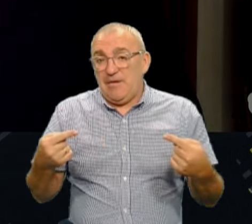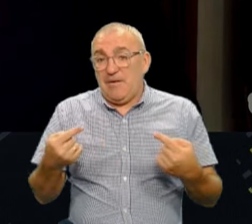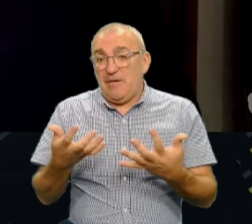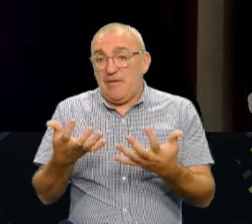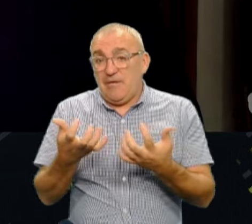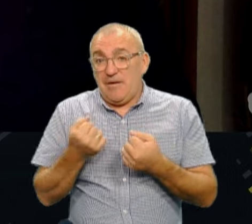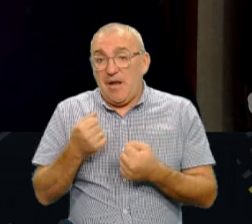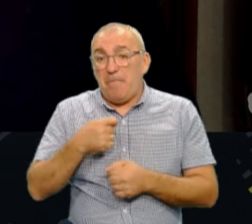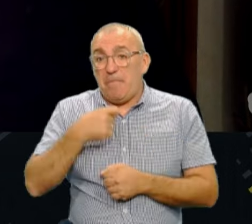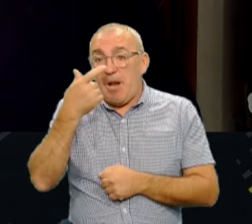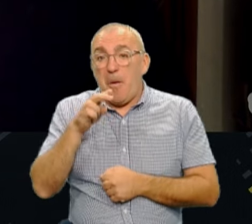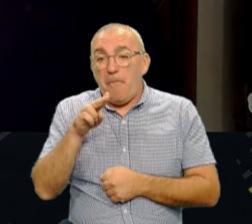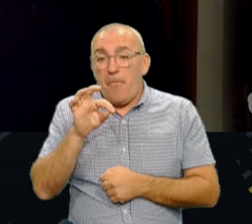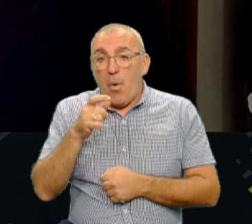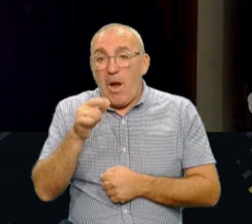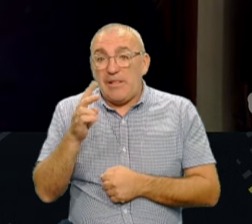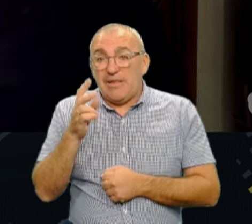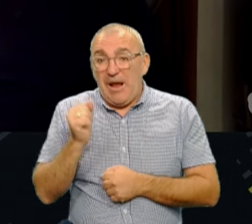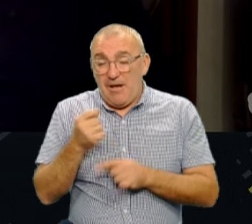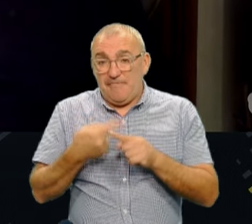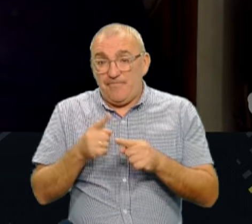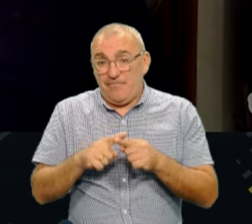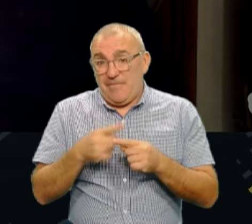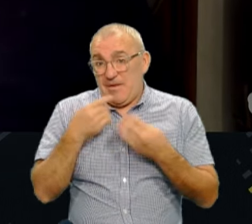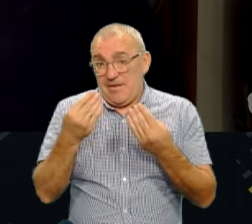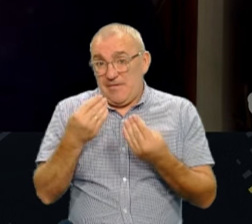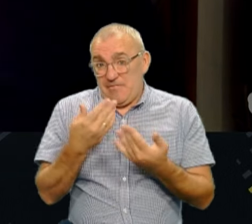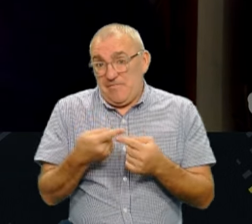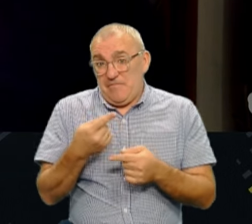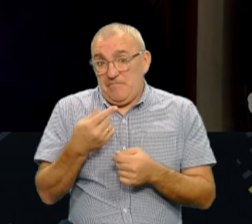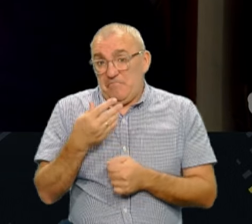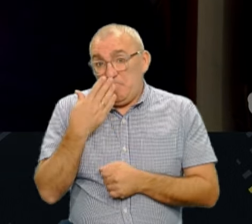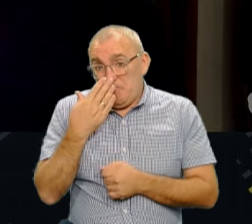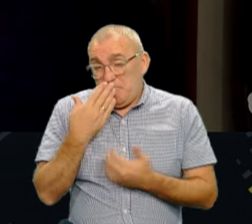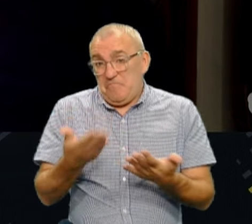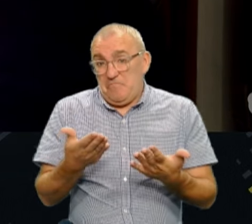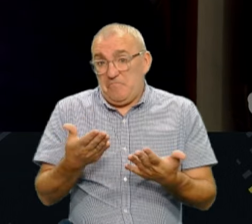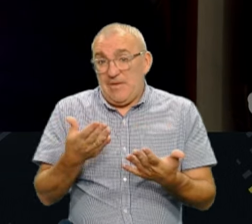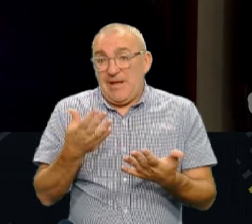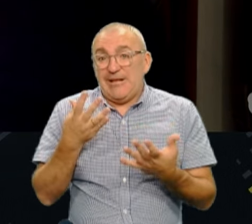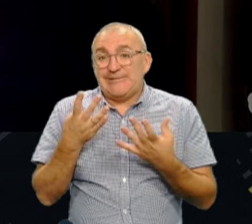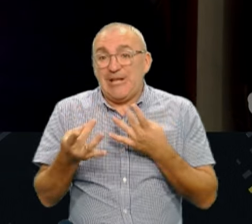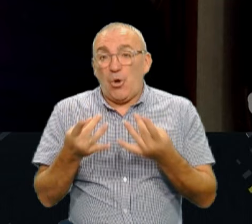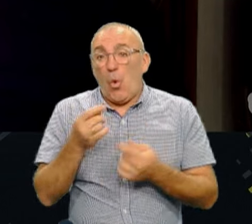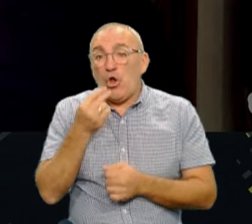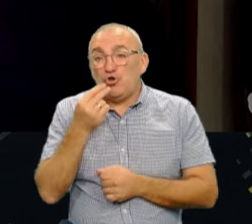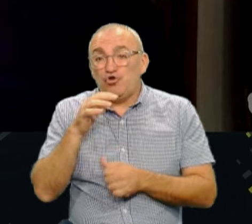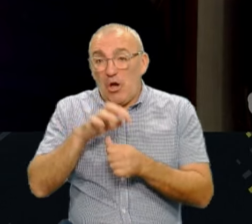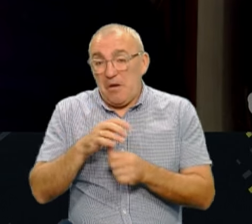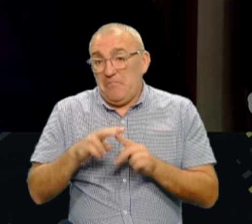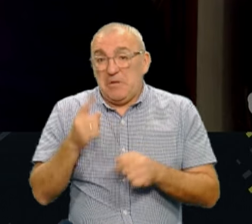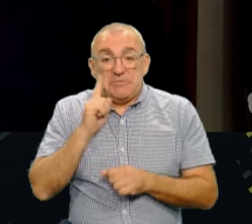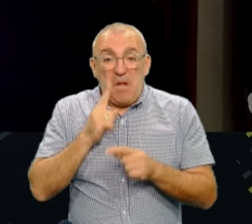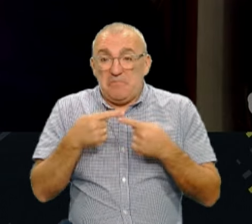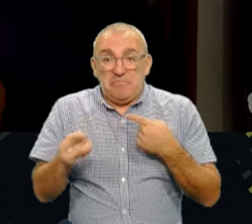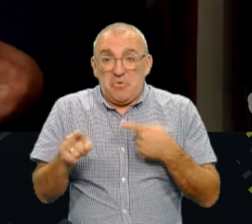поганку, вона прекрасна, ну, не то, прекрасна, але типу йому пахне, подібно на сироїшку, на смак так само, вона не відрізняється дуже